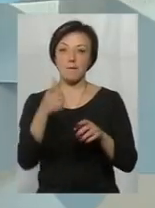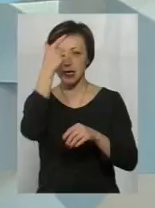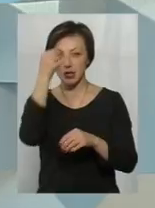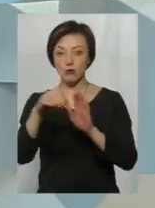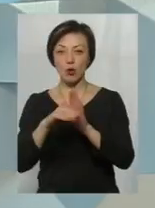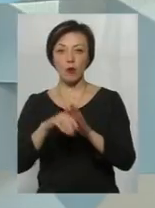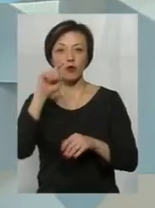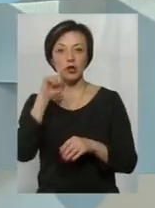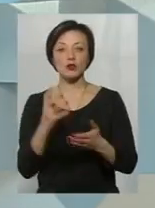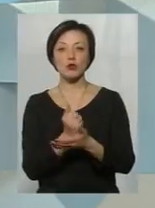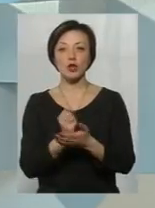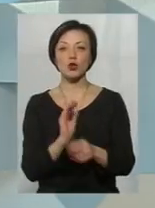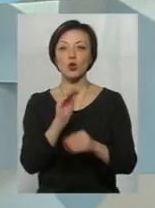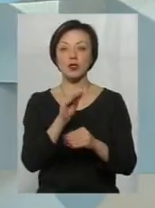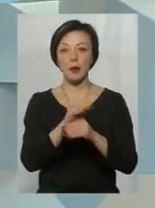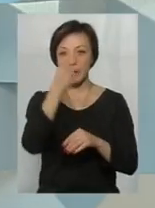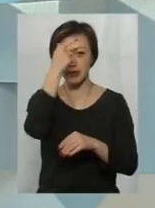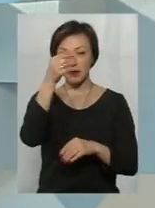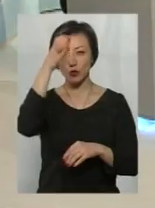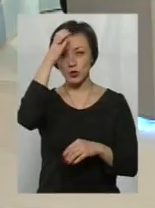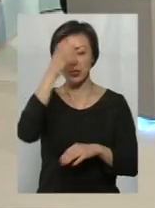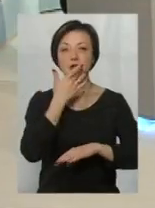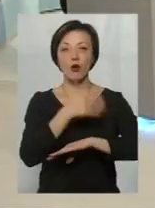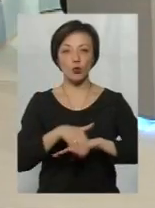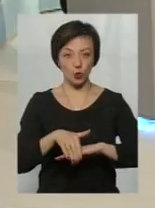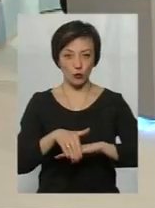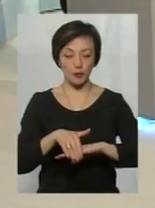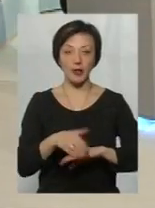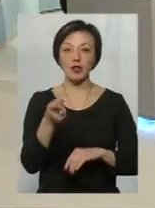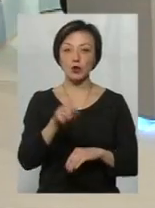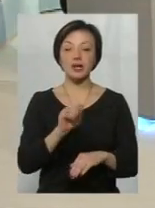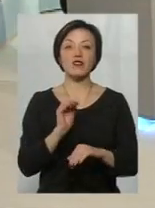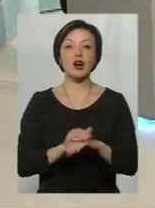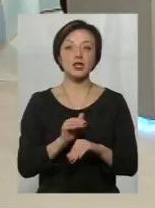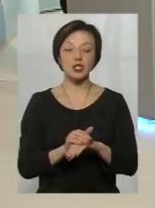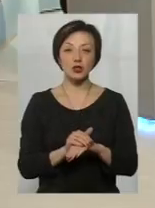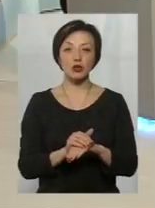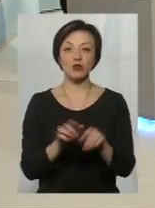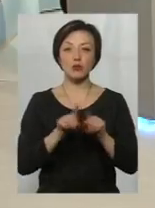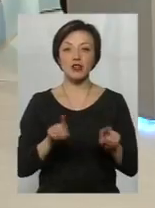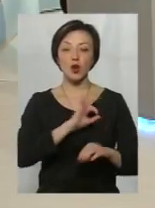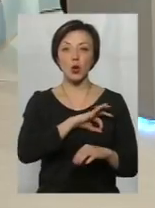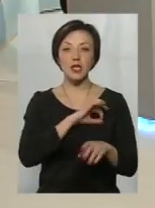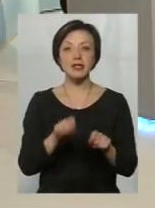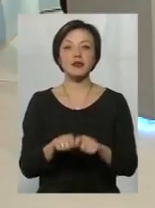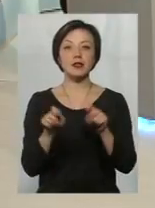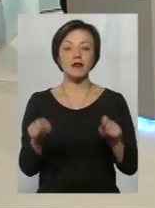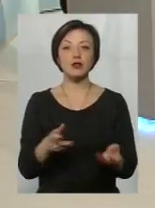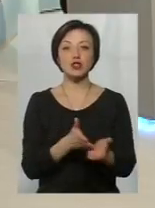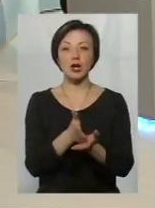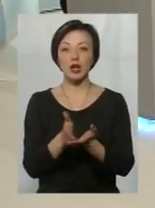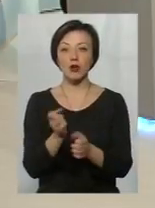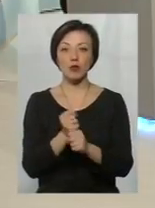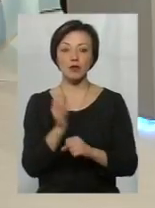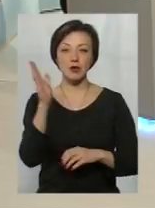Україні, ти здобуваєш додаткову магістерську освіту за кордоном. Тоді, фактично, особливо для юристів, відкриваються шляхи роботи